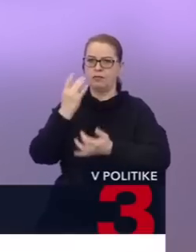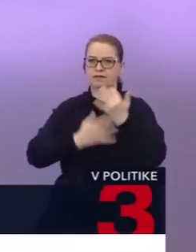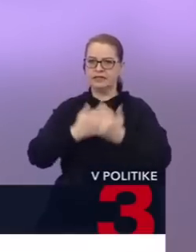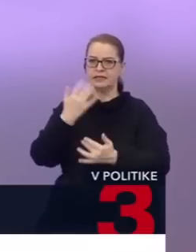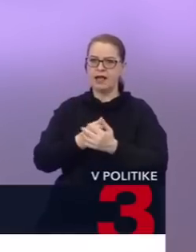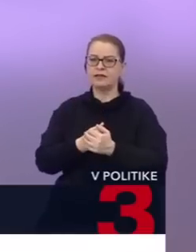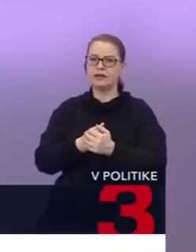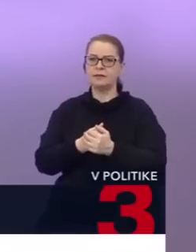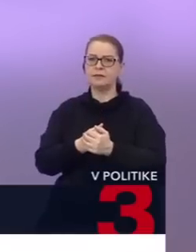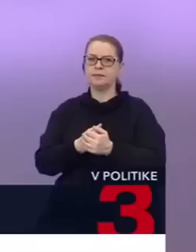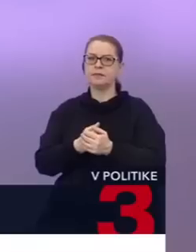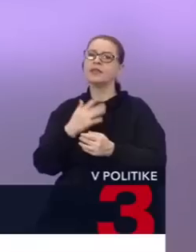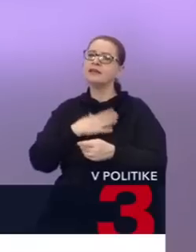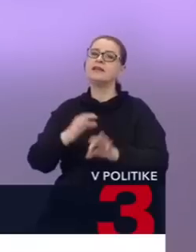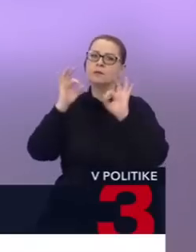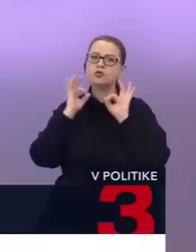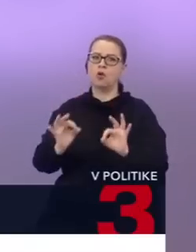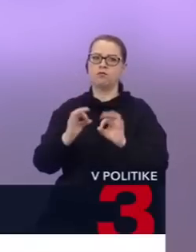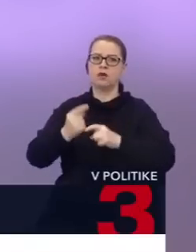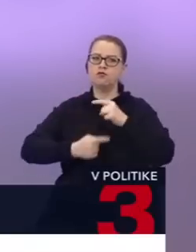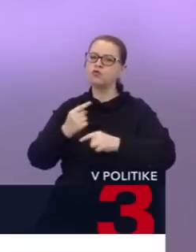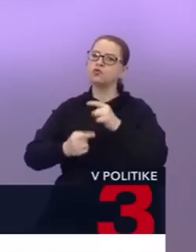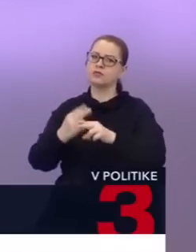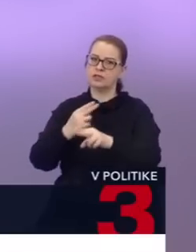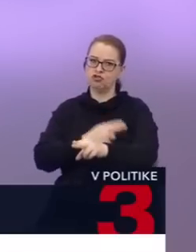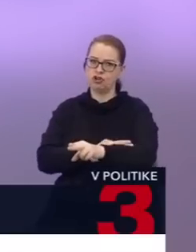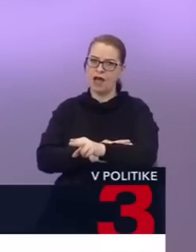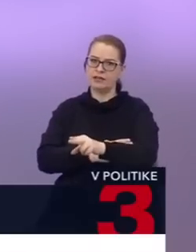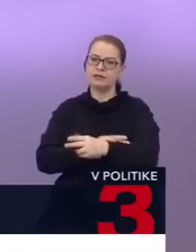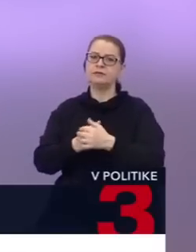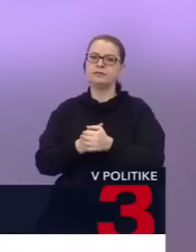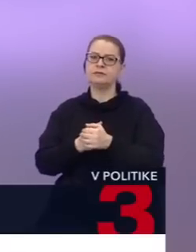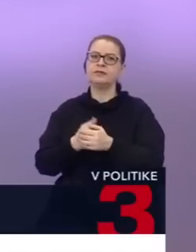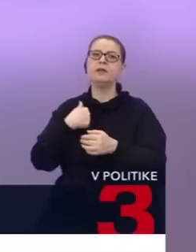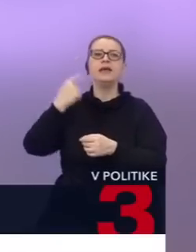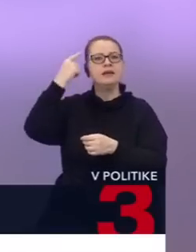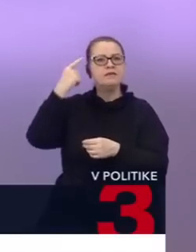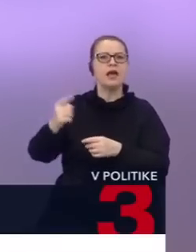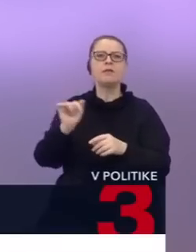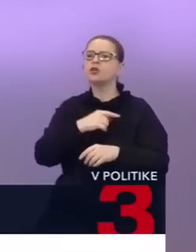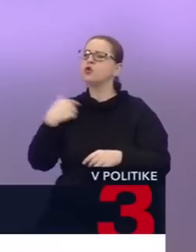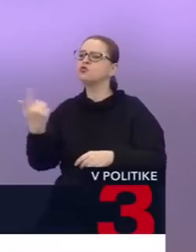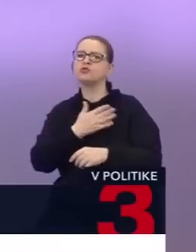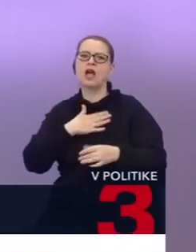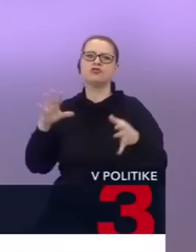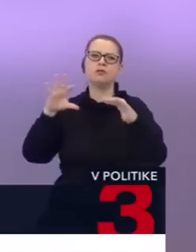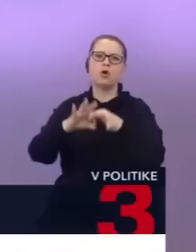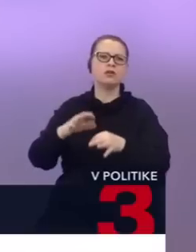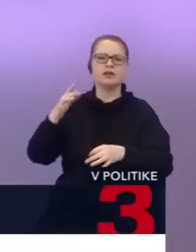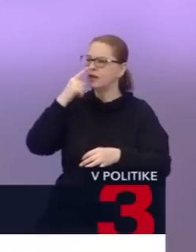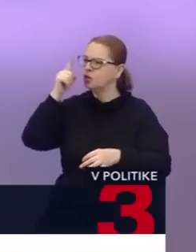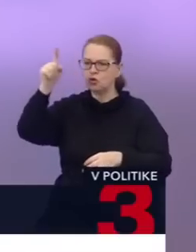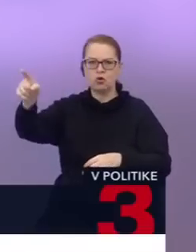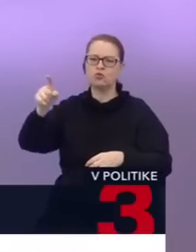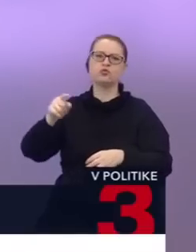štát a zároveň majú ten kompas správne nastavený, vedia, kto sú ich spojenci. Nie je to Moskva, nie je to